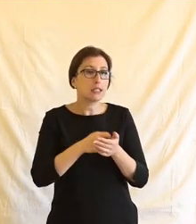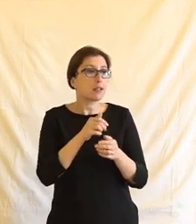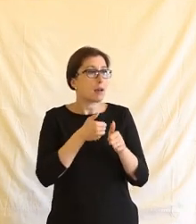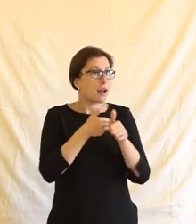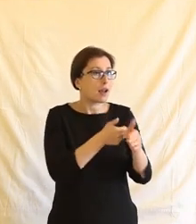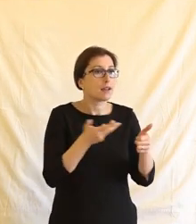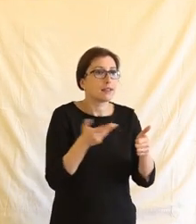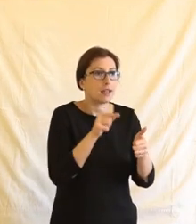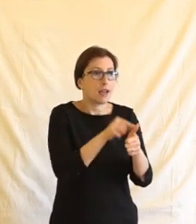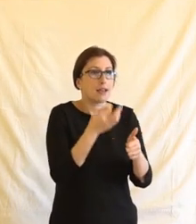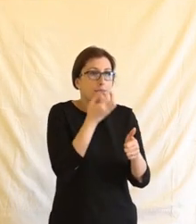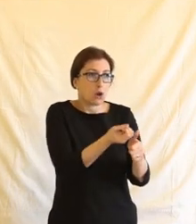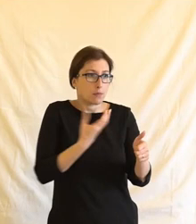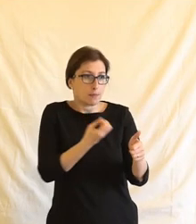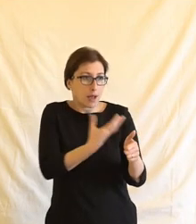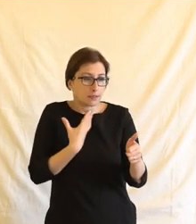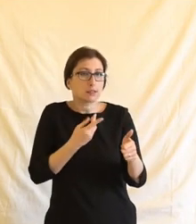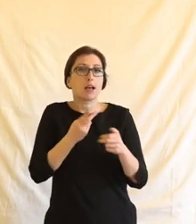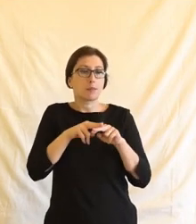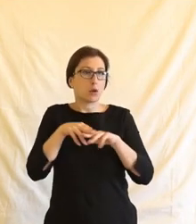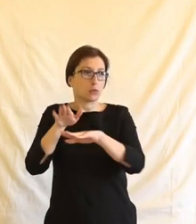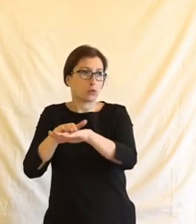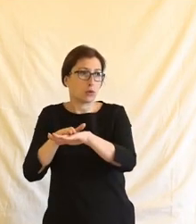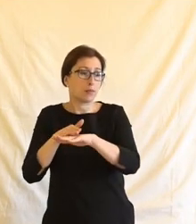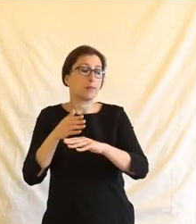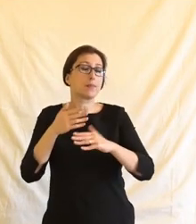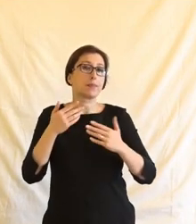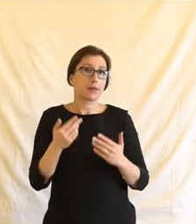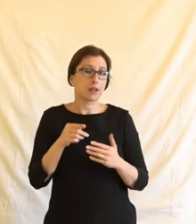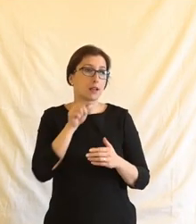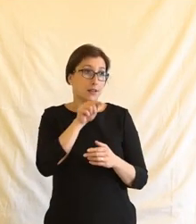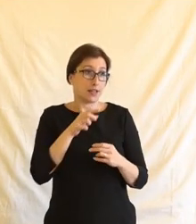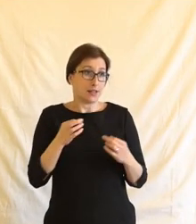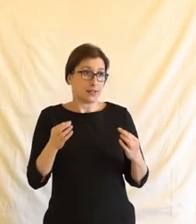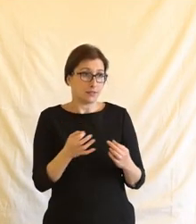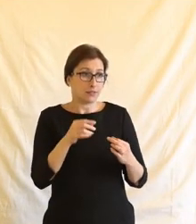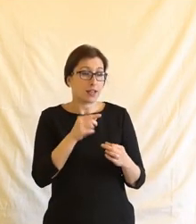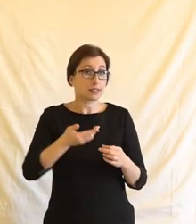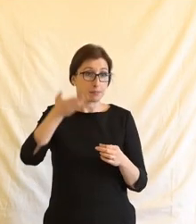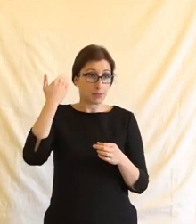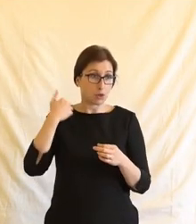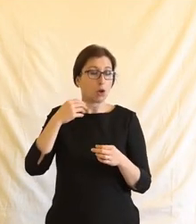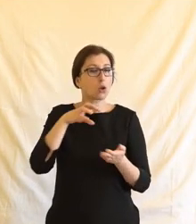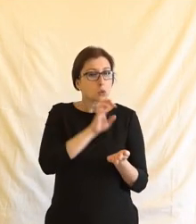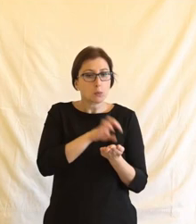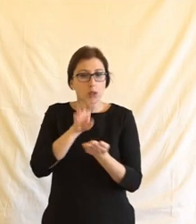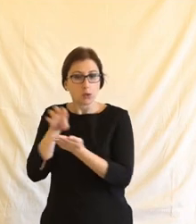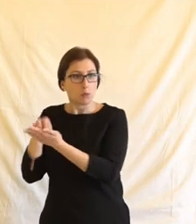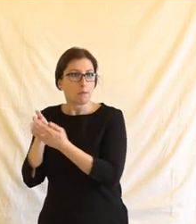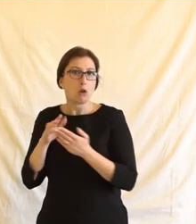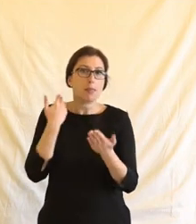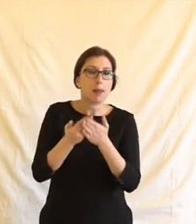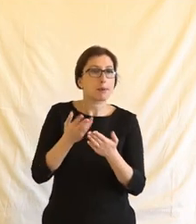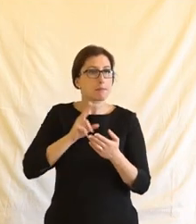kteří by jinak jistě zemřeli, protože by kvůli tomu dostali covid. A tohle to je věc, která tady byla, která tady je a bude,